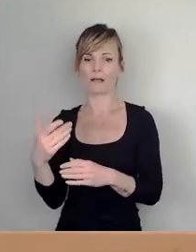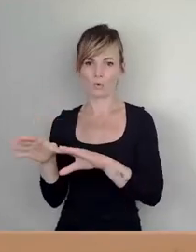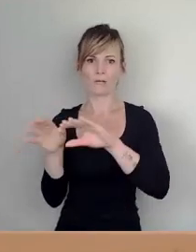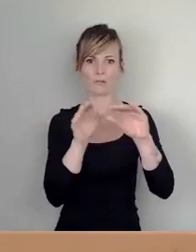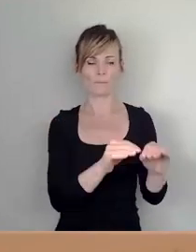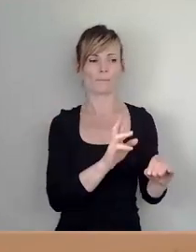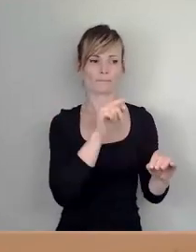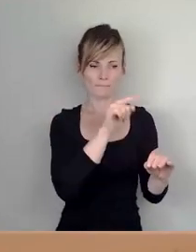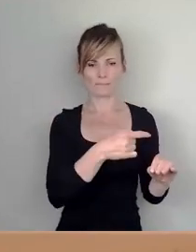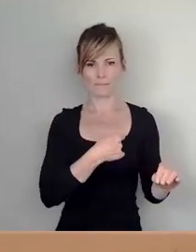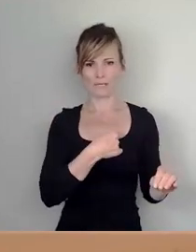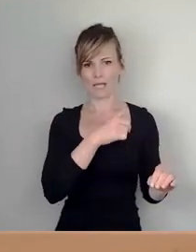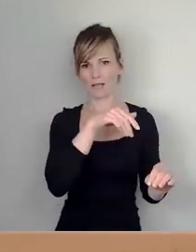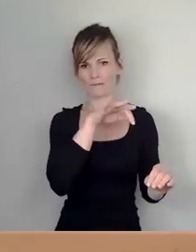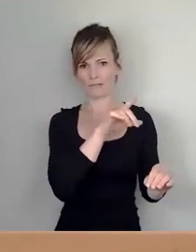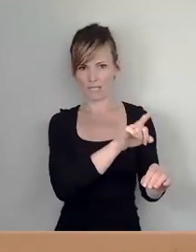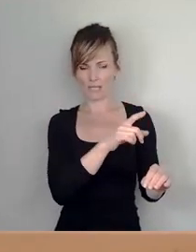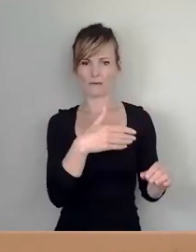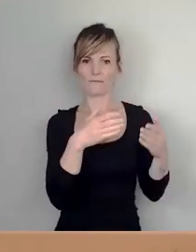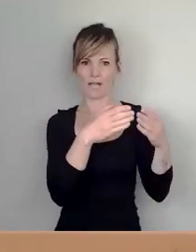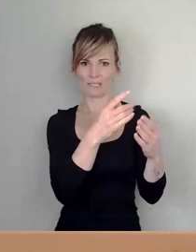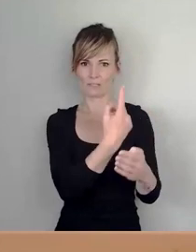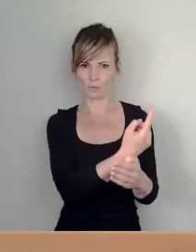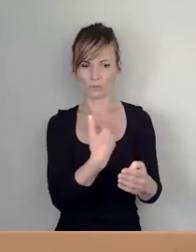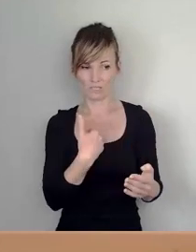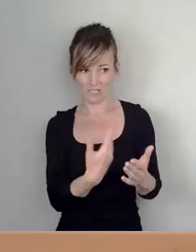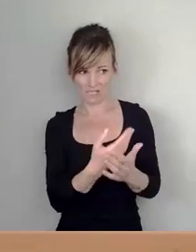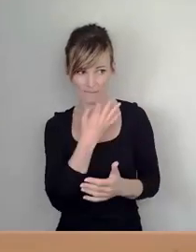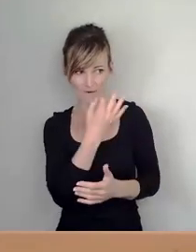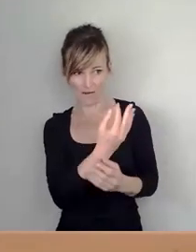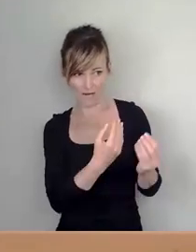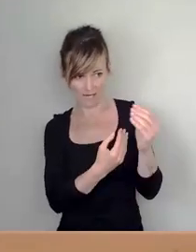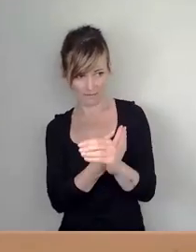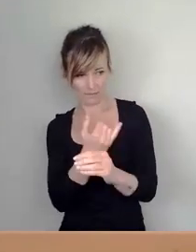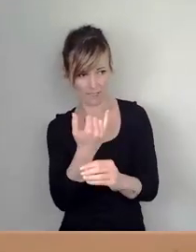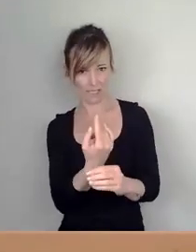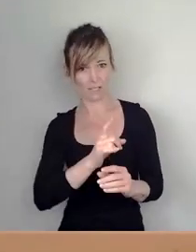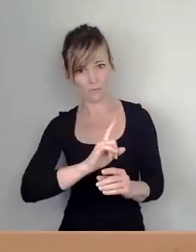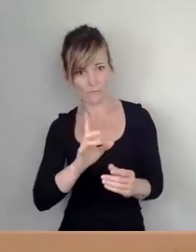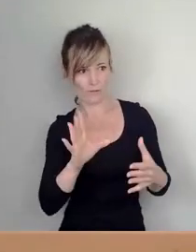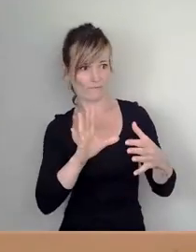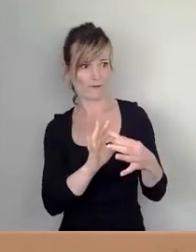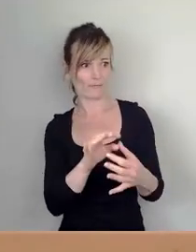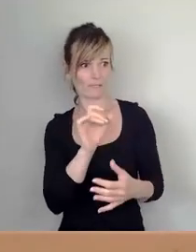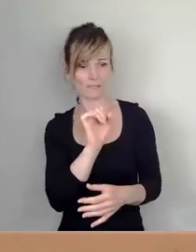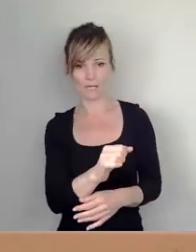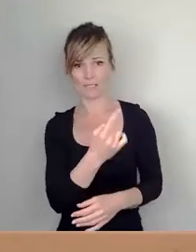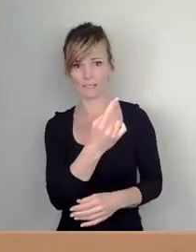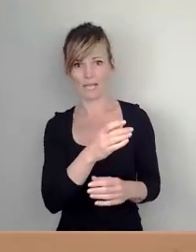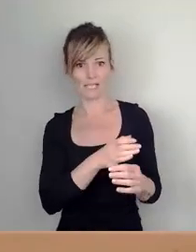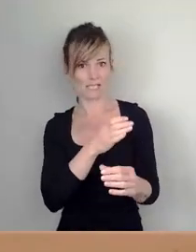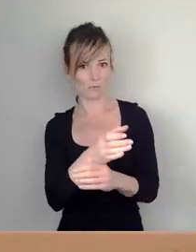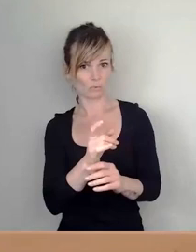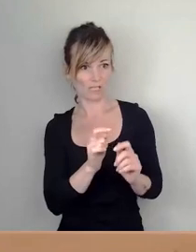Deshalb wäre die Frage, wird der eingebracht? Dann könnte man sofort auch verbinden, was den Ersetzungsantrag angeht.